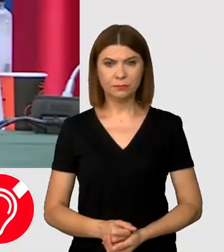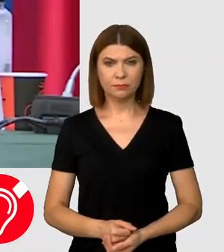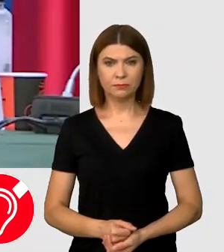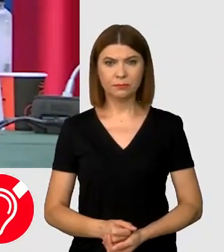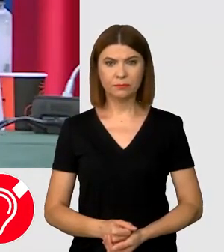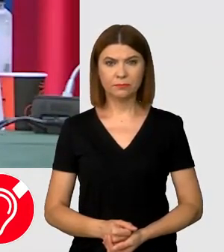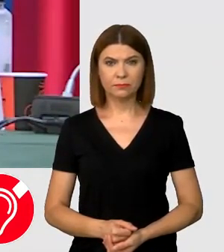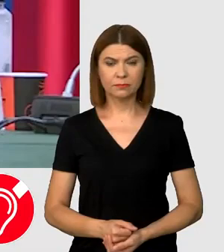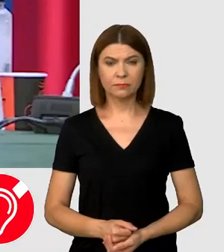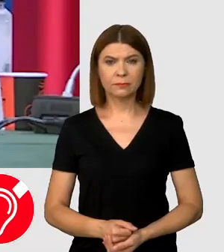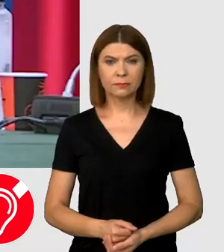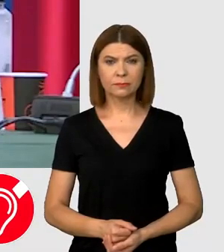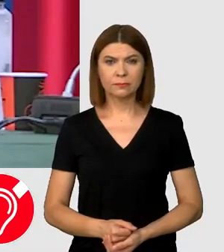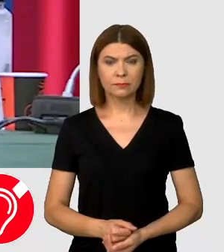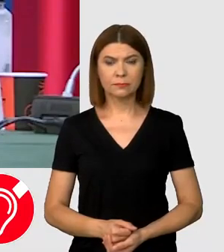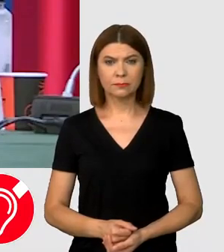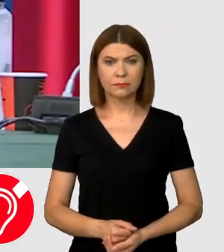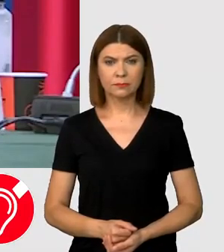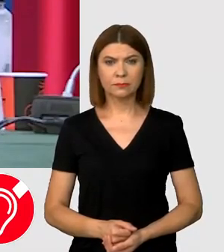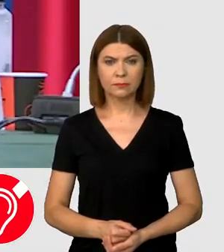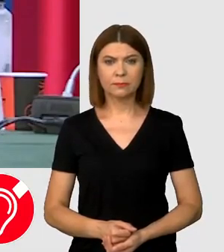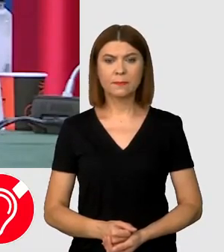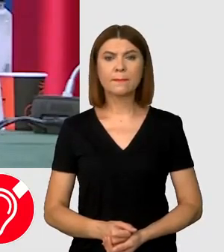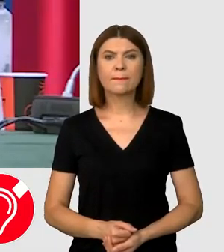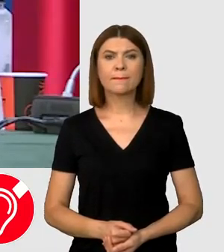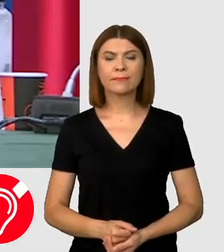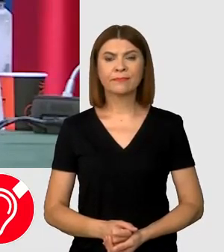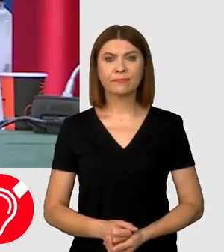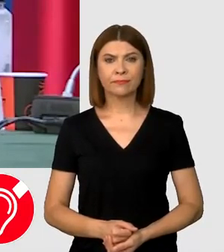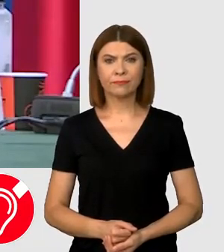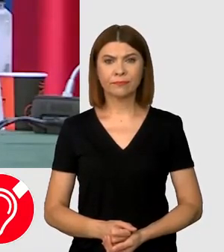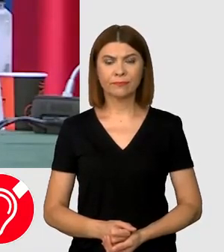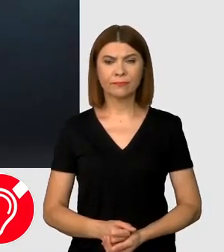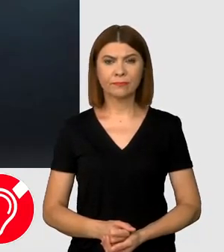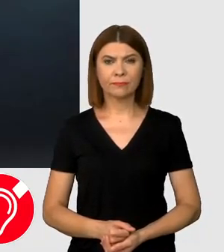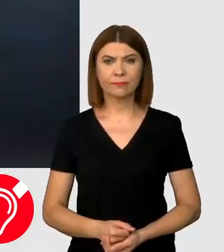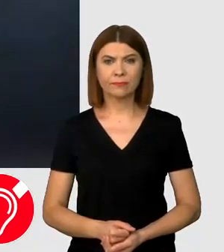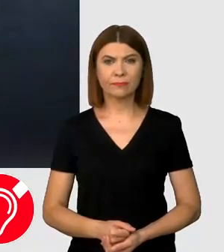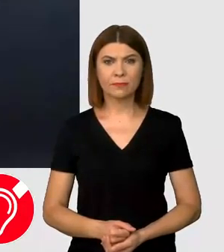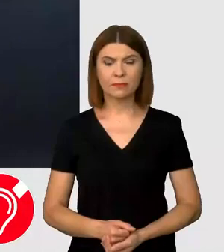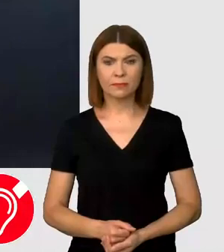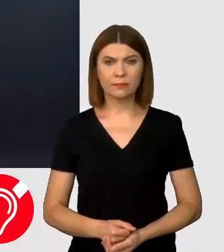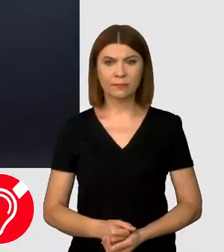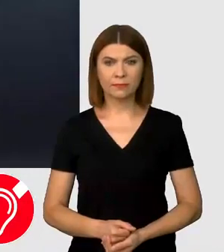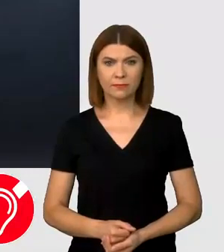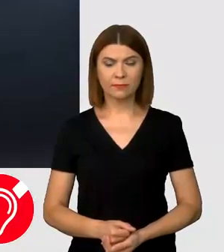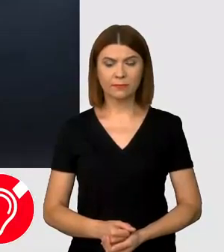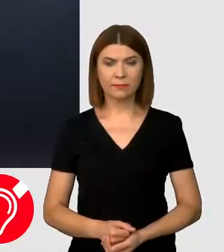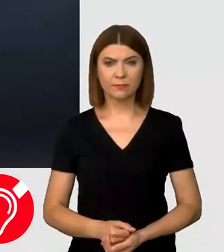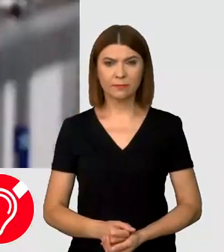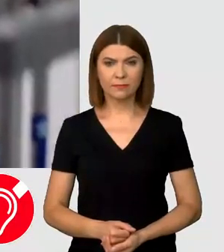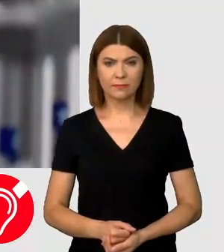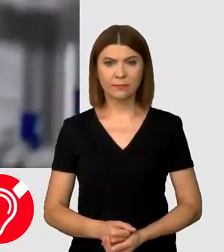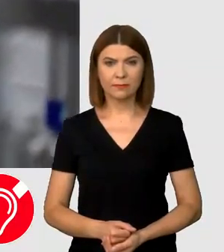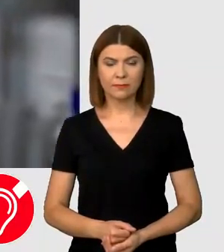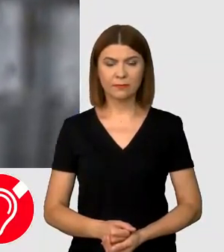la un interval apropiat de doza a doua sau, prospectiv, atunci când inițiem o schemă de vaccinare. Și